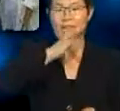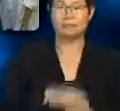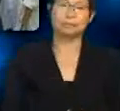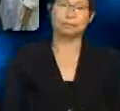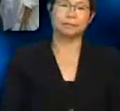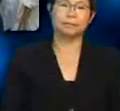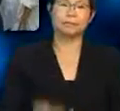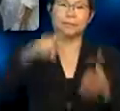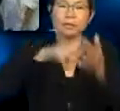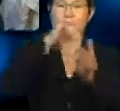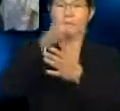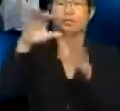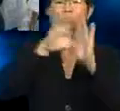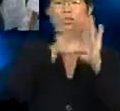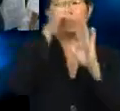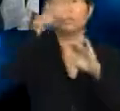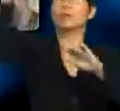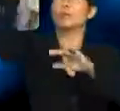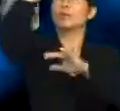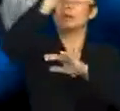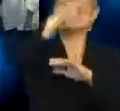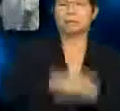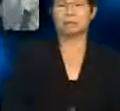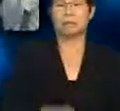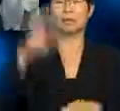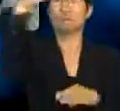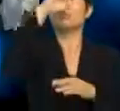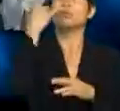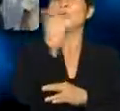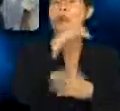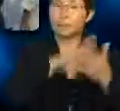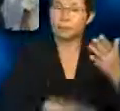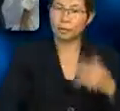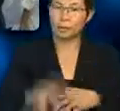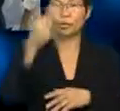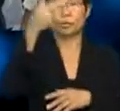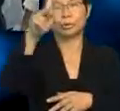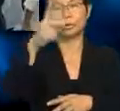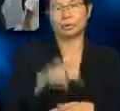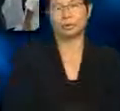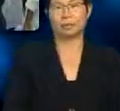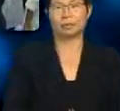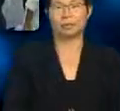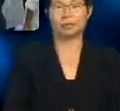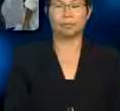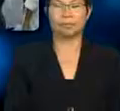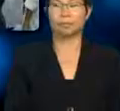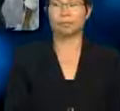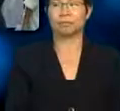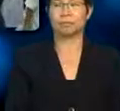Ini adalah model bagi bulan. Bulan berwarna apa, murid-murid? Ya! Baik.